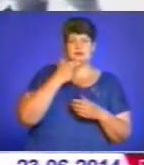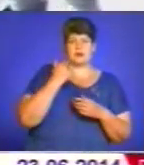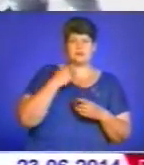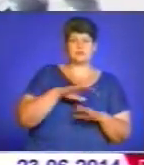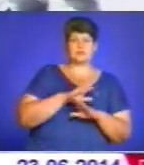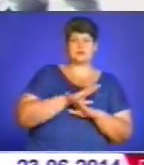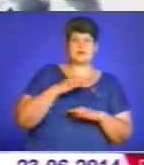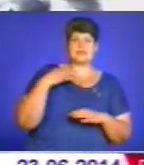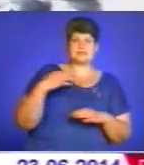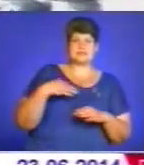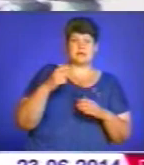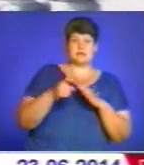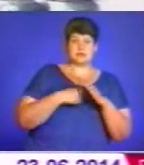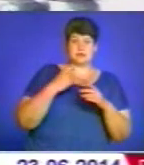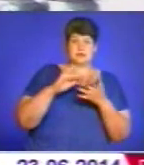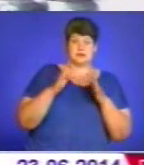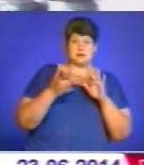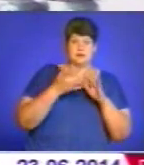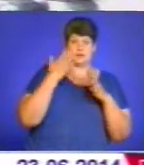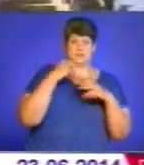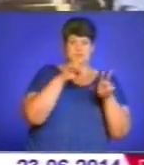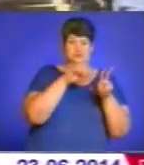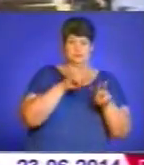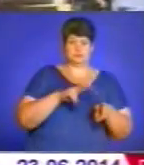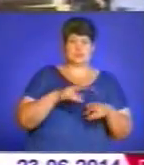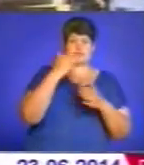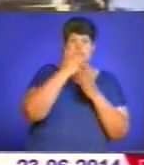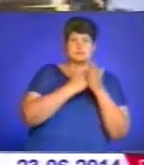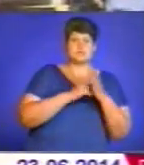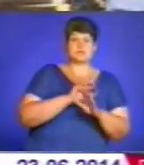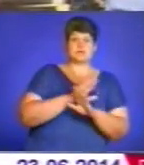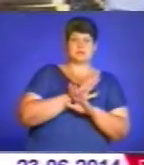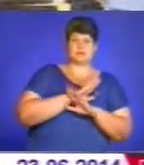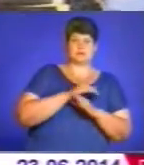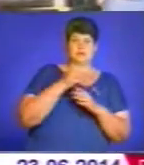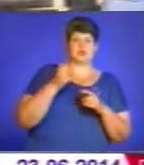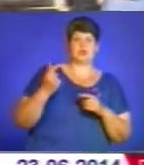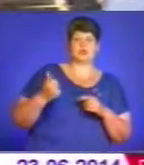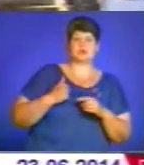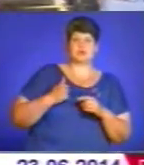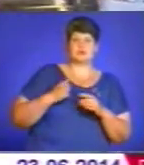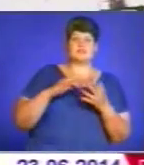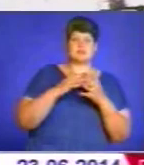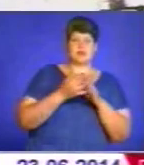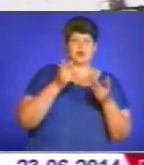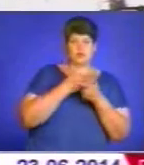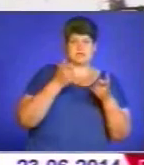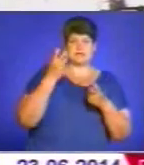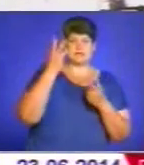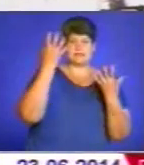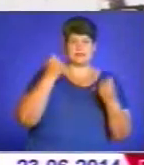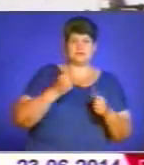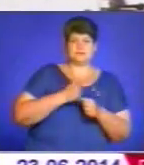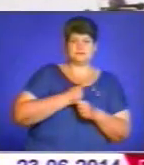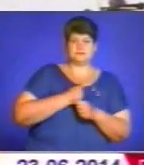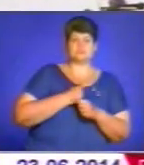сина дізналася з інтернету, коли перечитувала списки загиблих солдат. У селі оголошена триденна жалоба. Віктора Симчука